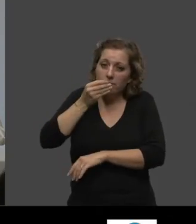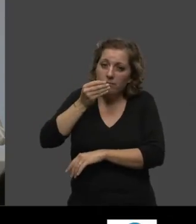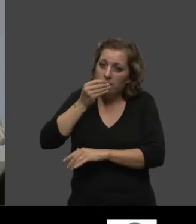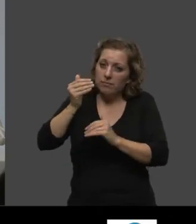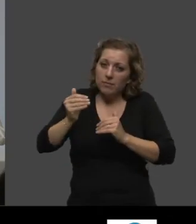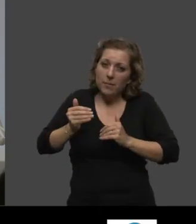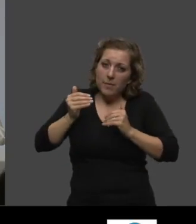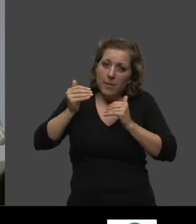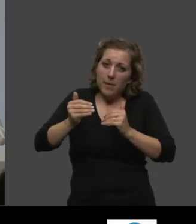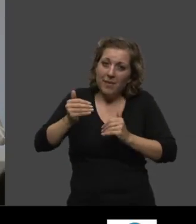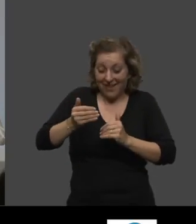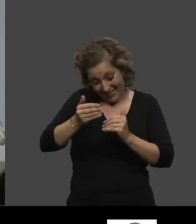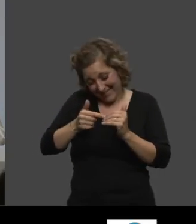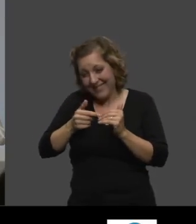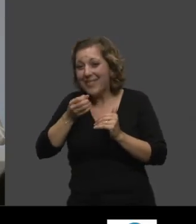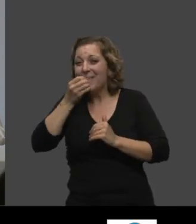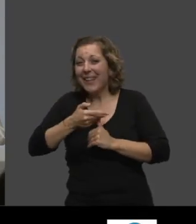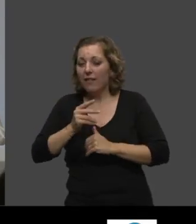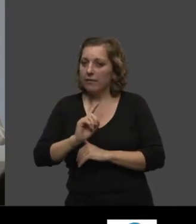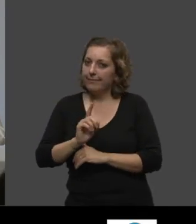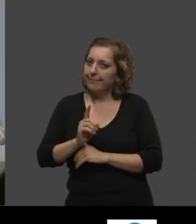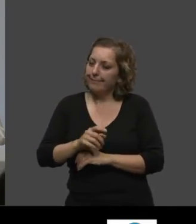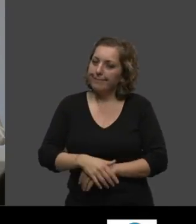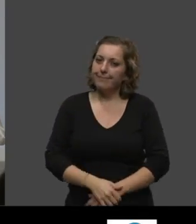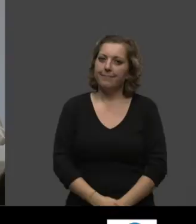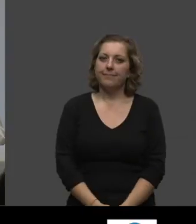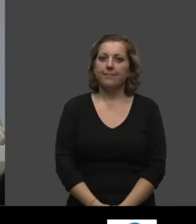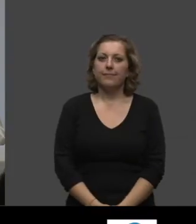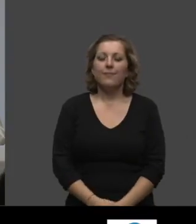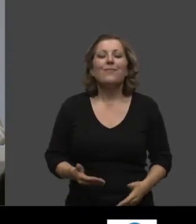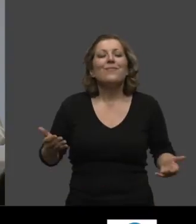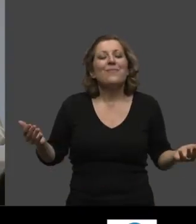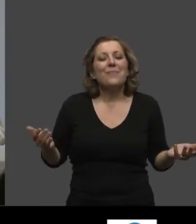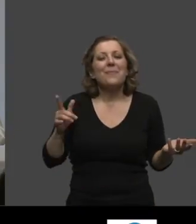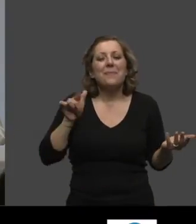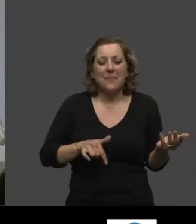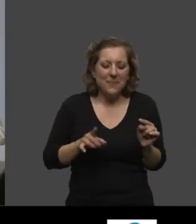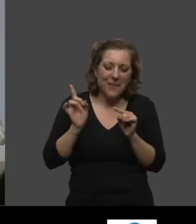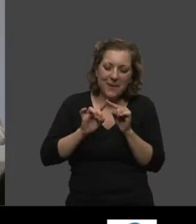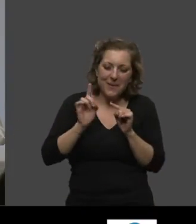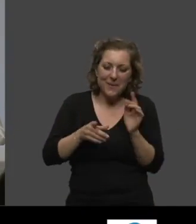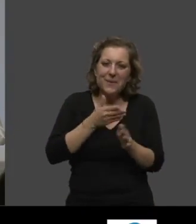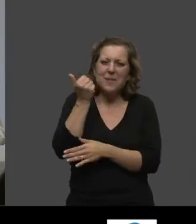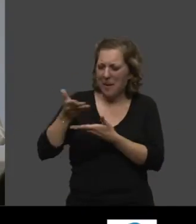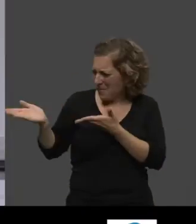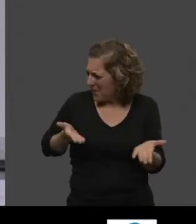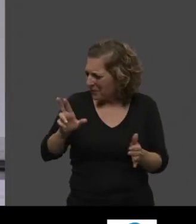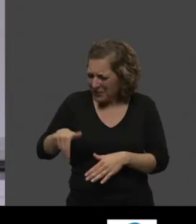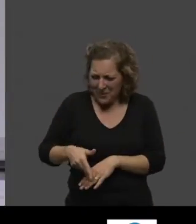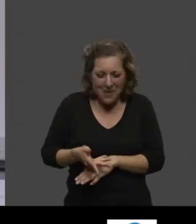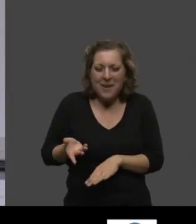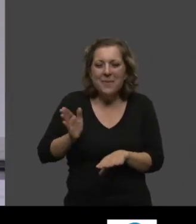pas toujours bien. Pas toujours bien. J'avais un truc que je ne pas si j'ai ramené là.